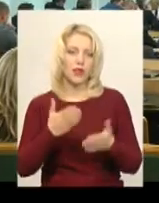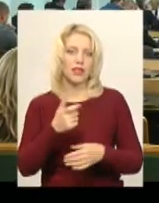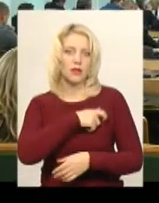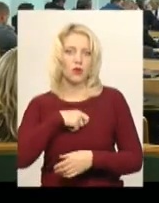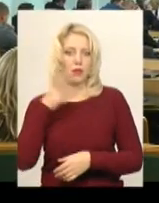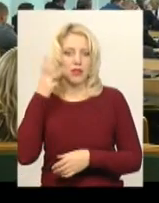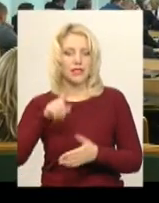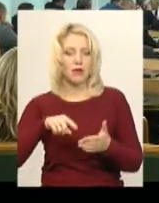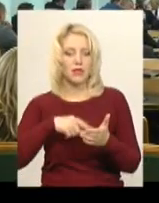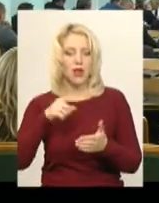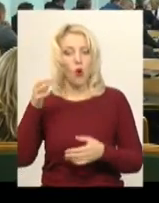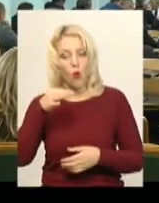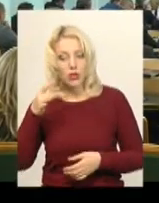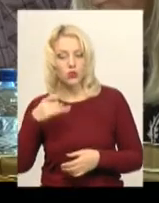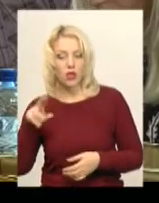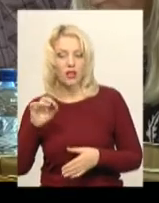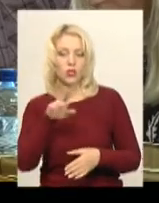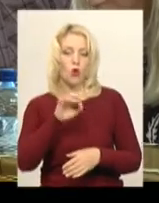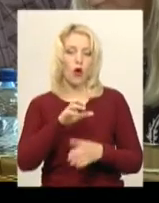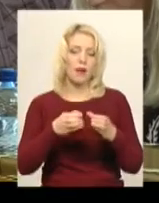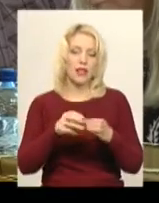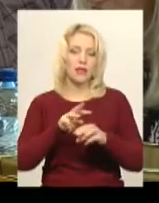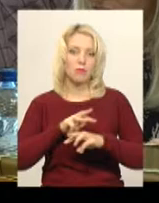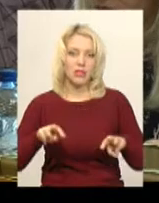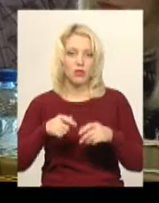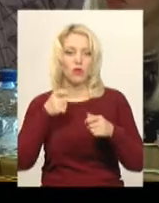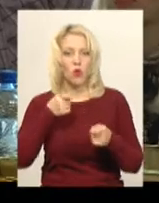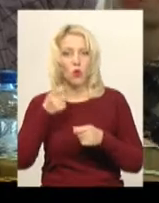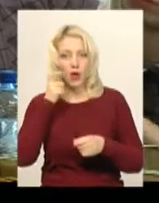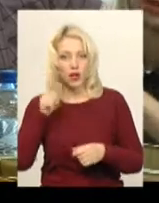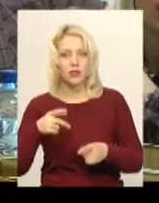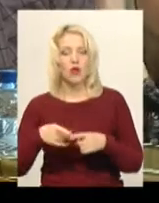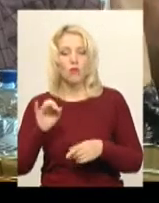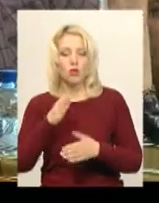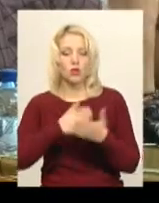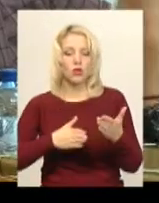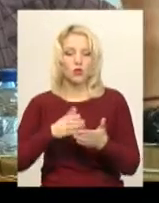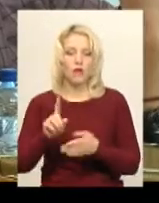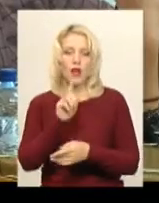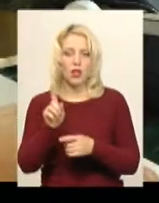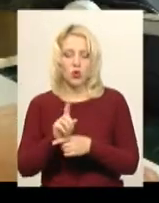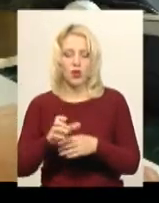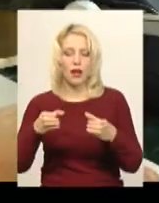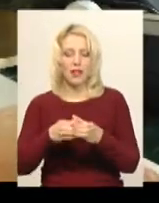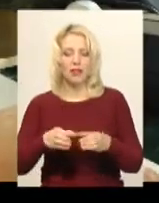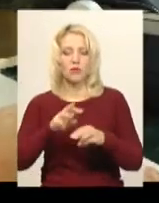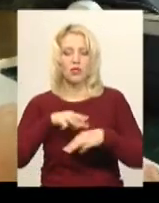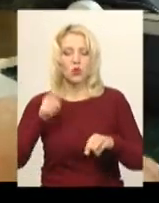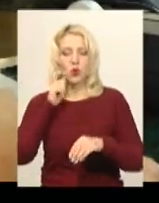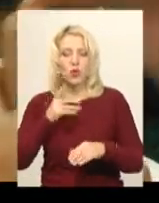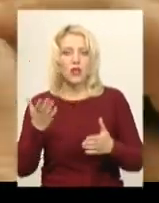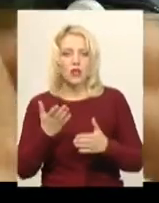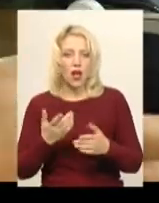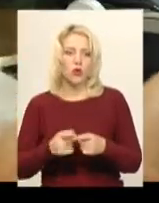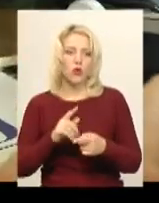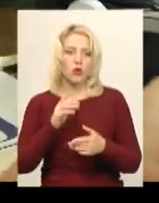Хмельницької обласної ради до Кабінету міністрів України про скасування норм постанови Кабінету міністрів України, якою підвищено ціну на